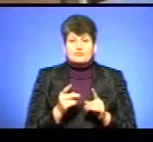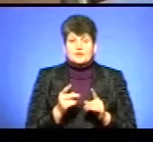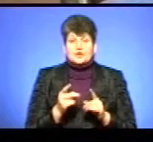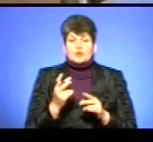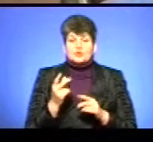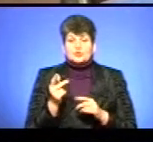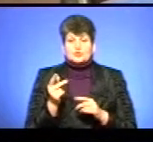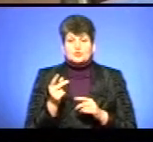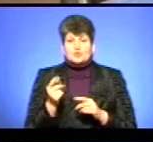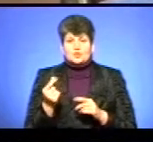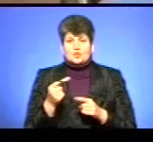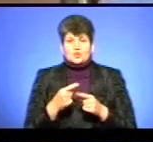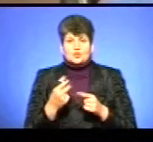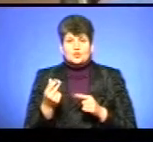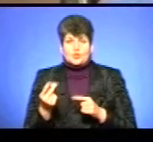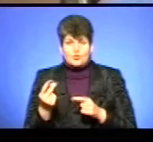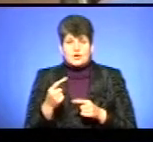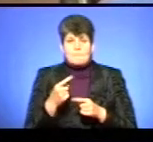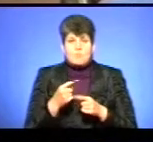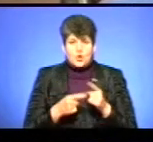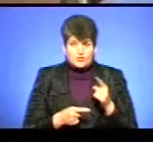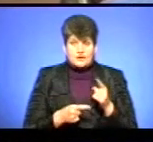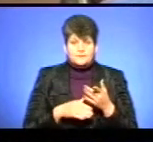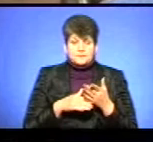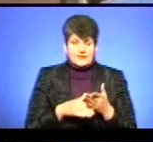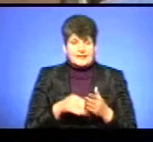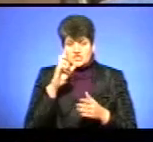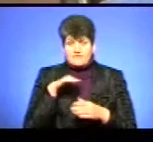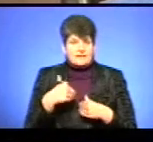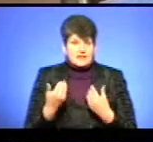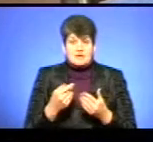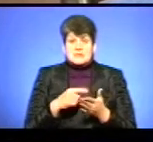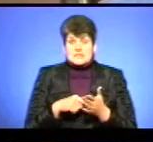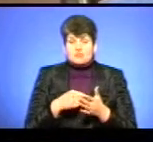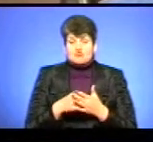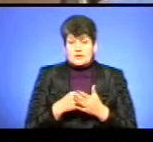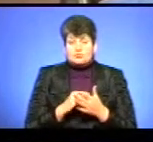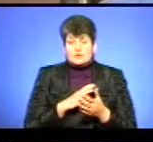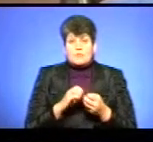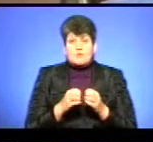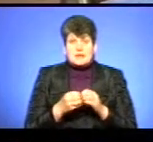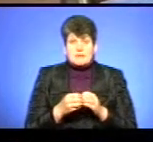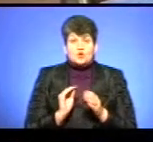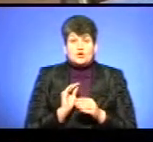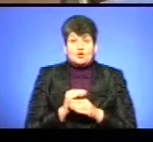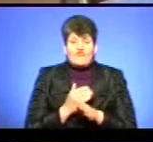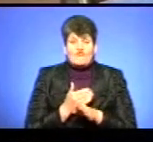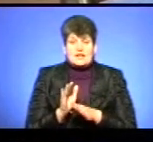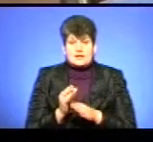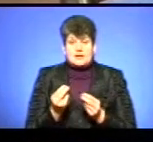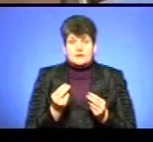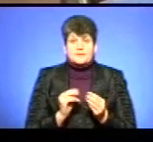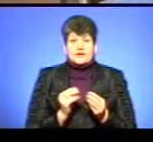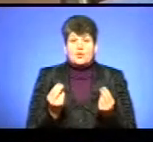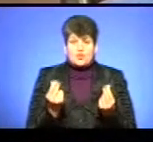субвенції держава не виділила, і тому перед міським бюджетом стала проблема виділення додаткових коштів